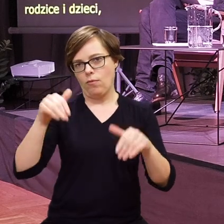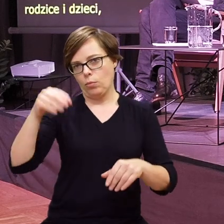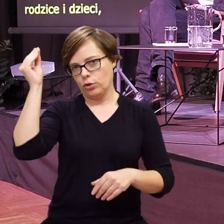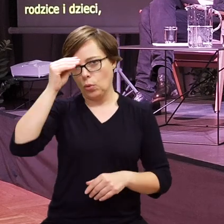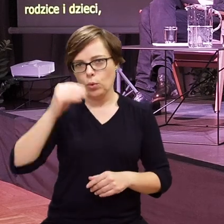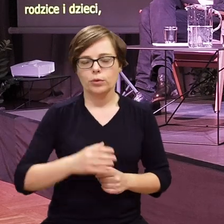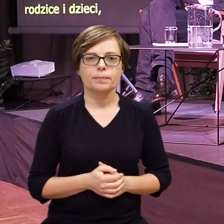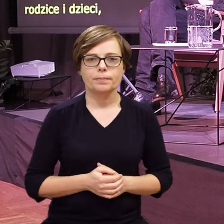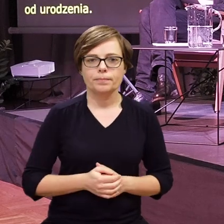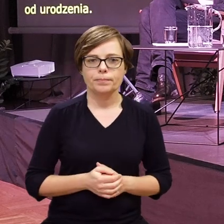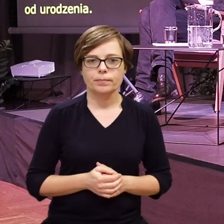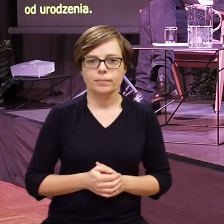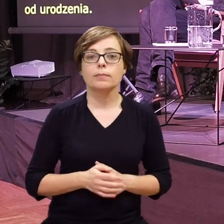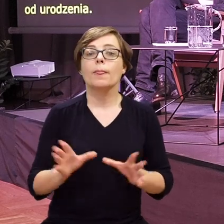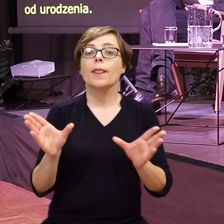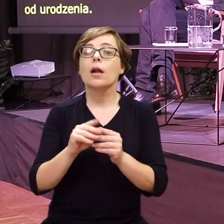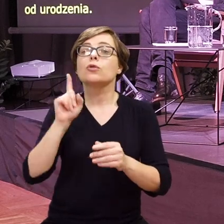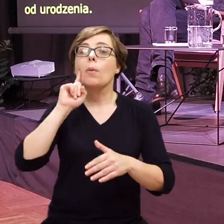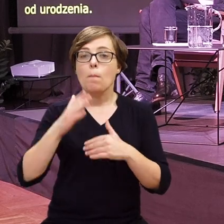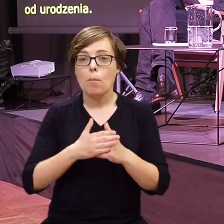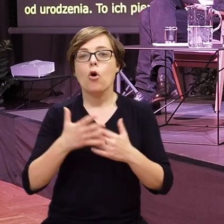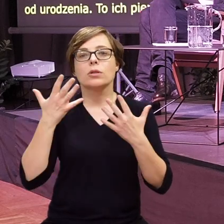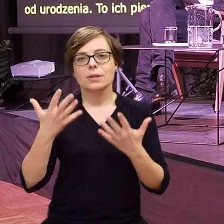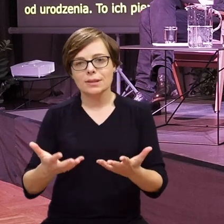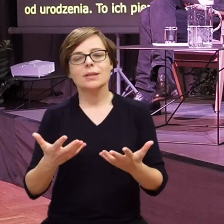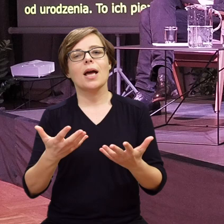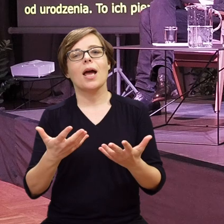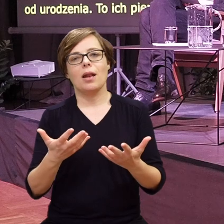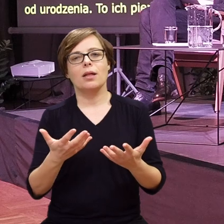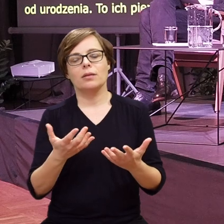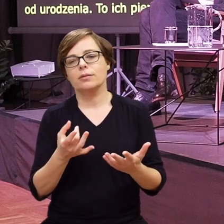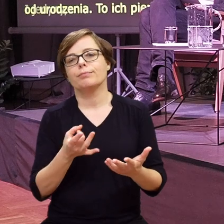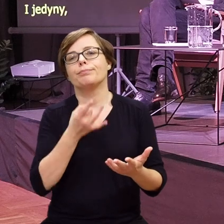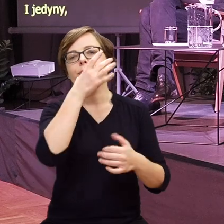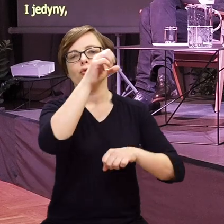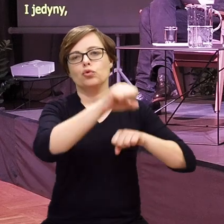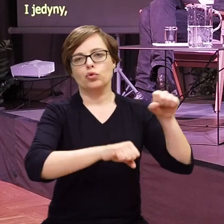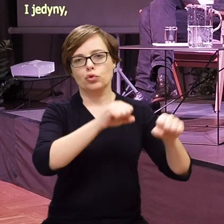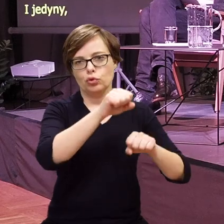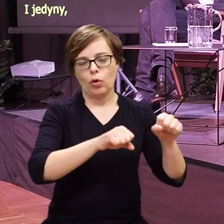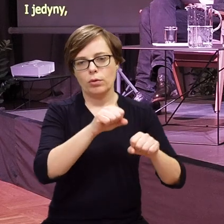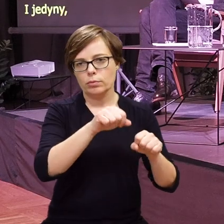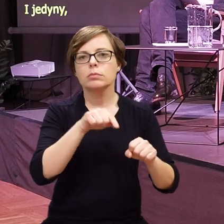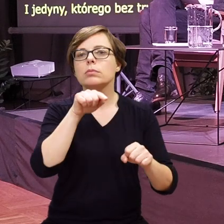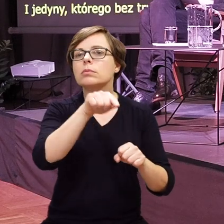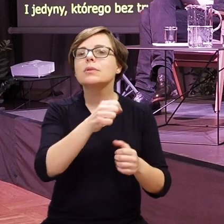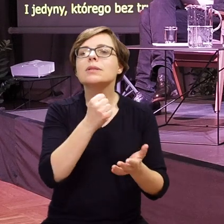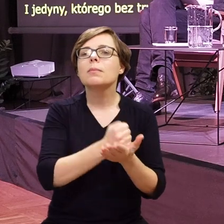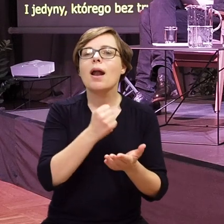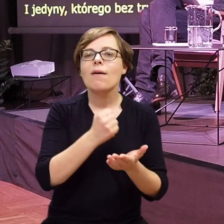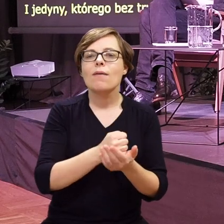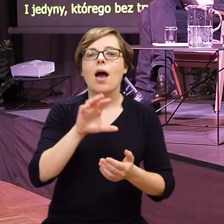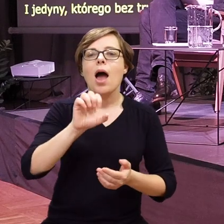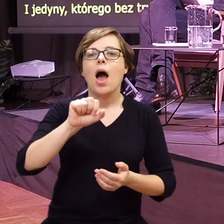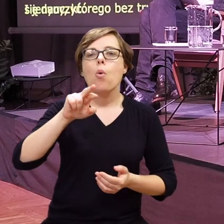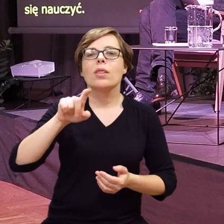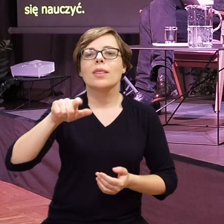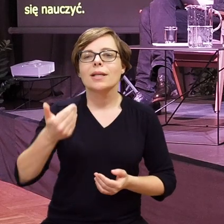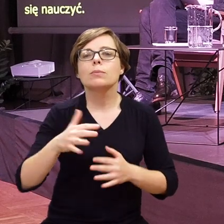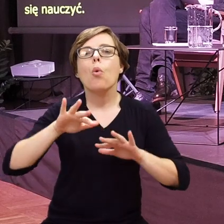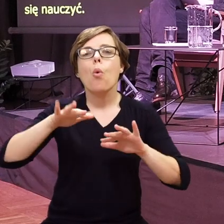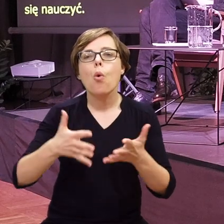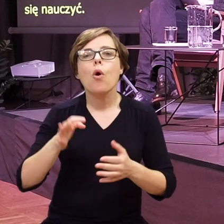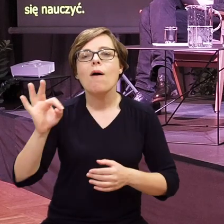się nauczyć. Wraz z mężem chcieli założyć pozew, chcieli złożyć pozew o audyzm, czyli o naruszenie dóbr